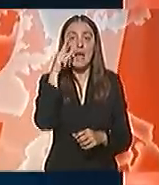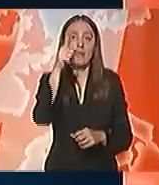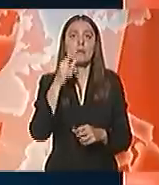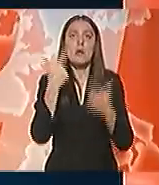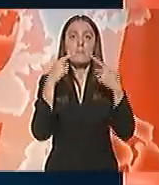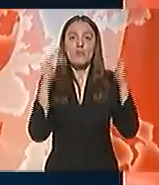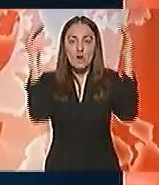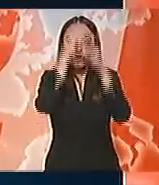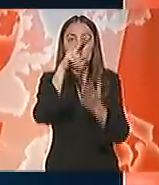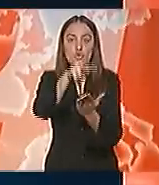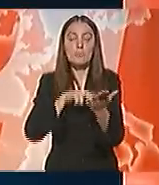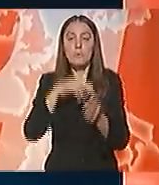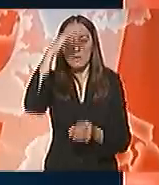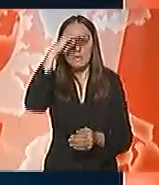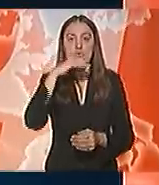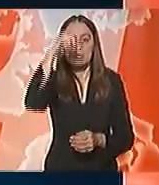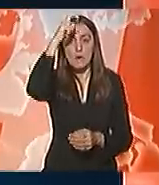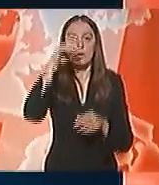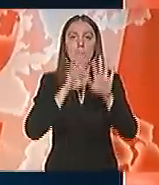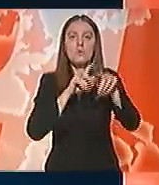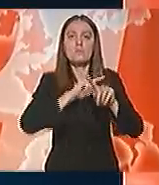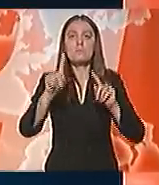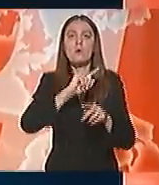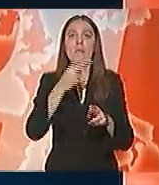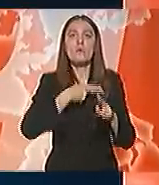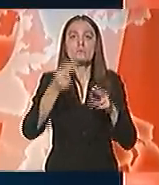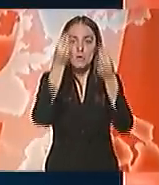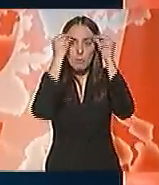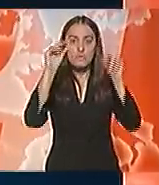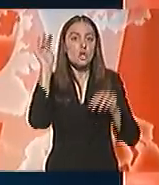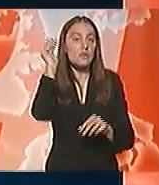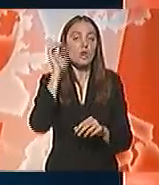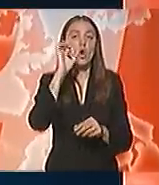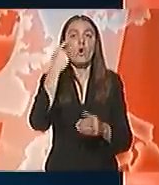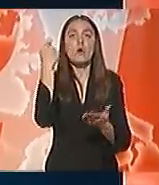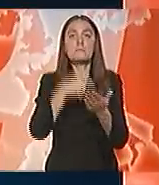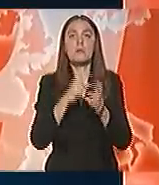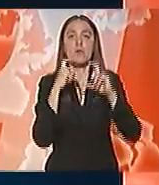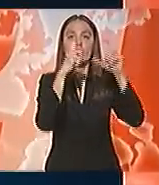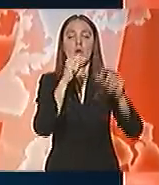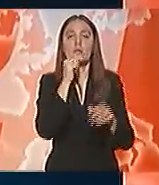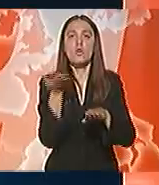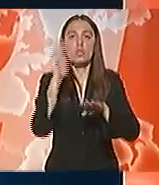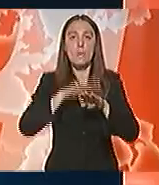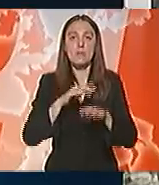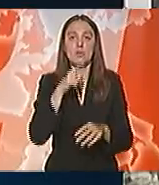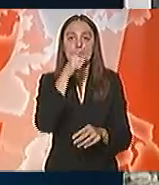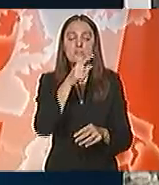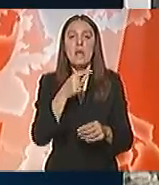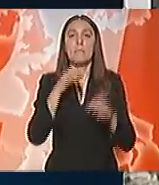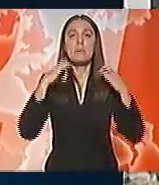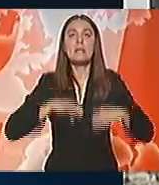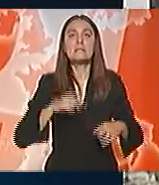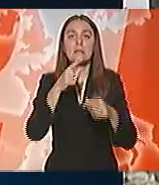proveli su noć na pruzi Beograd-Niš, protestujući zbog neispunjenih objećanja vlade o isplati dugovanja i doprinosa. Predsjednik